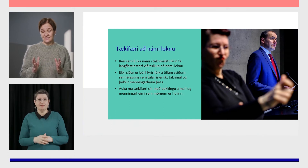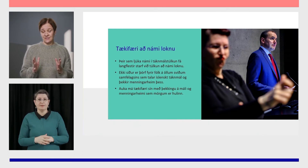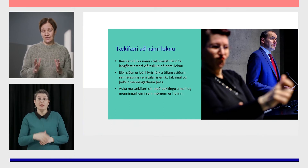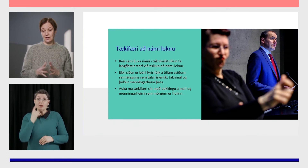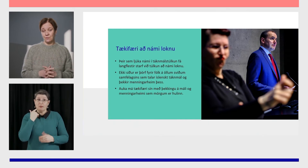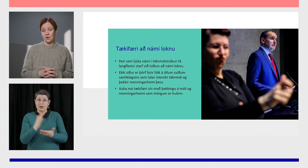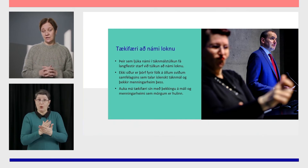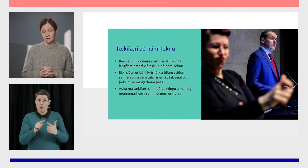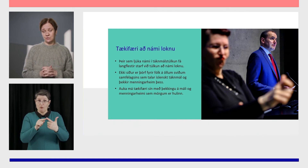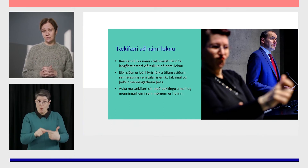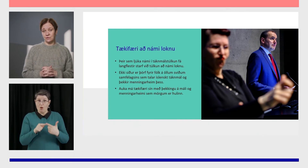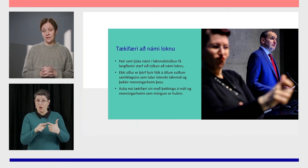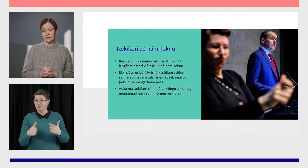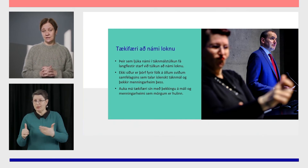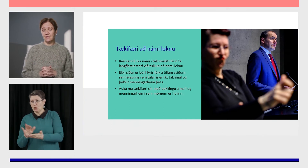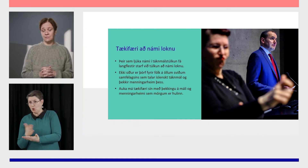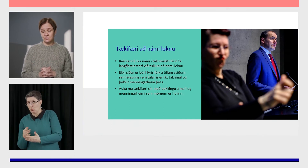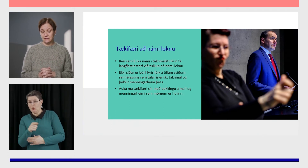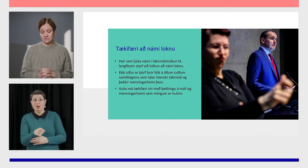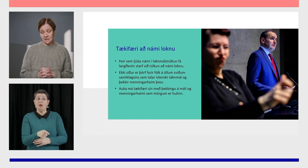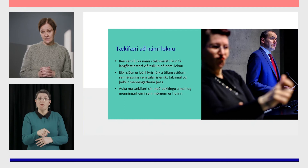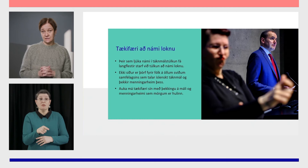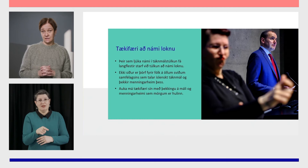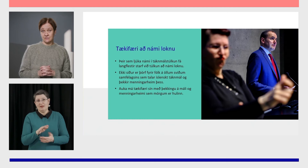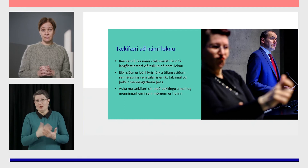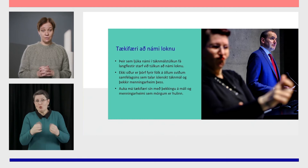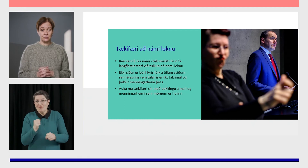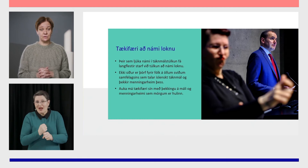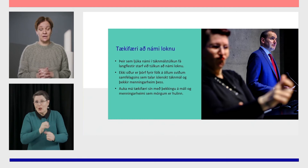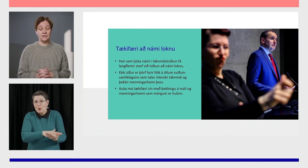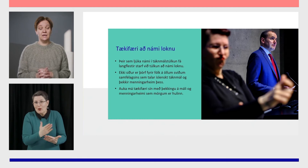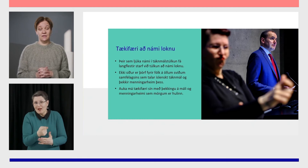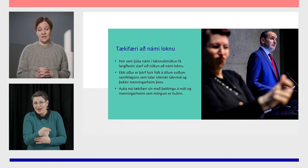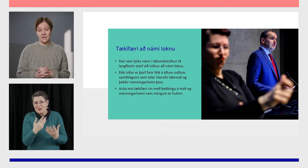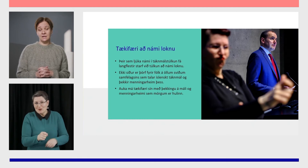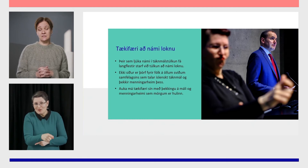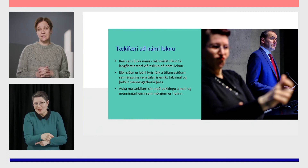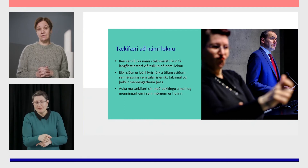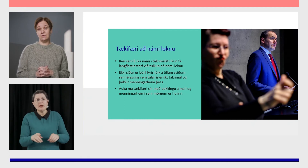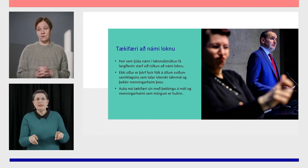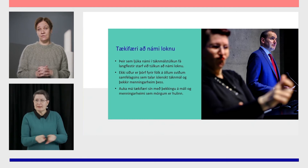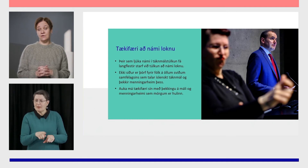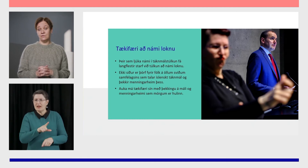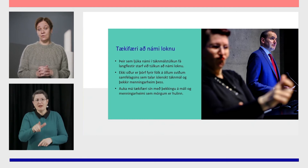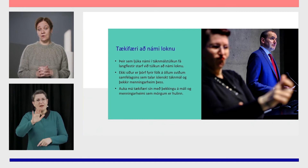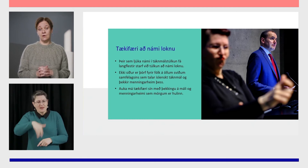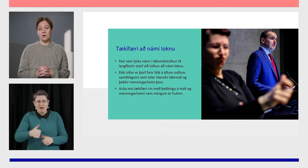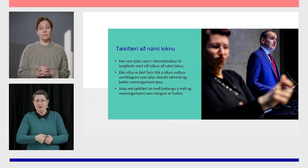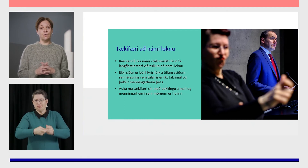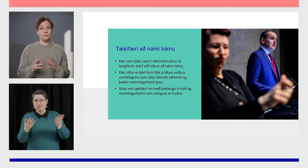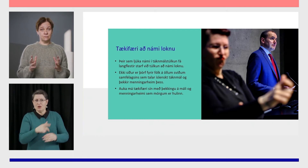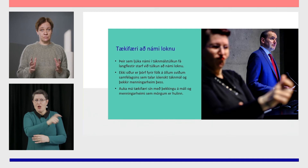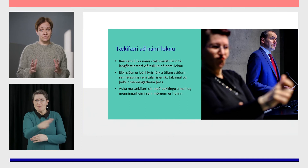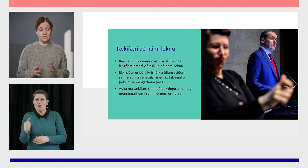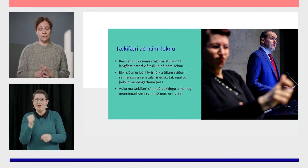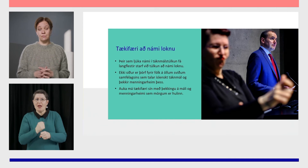tveggja ára námi og ekki tákmálstúlkun þeir geta eðli mál sem samkvætt ekki starfa sem tákmálstúlkar en það er ekki síður þörf fyrir fólk á